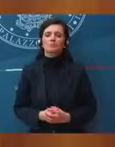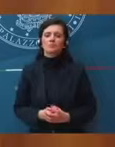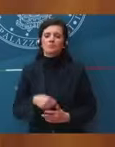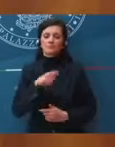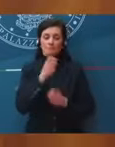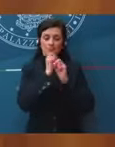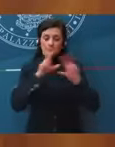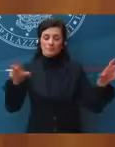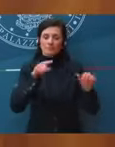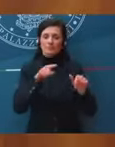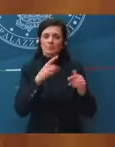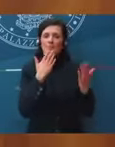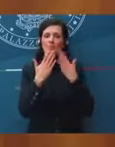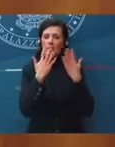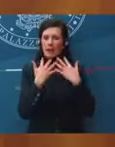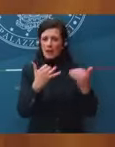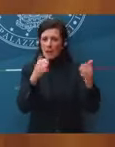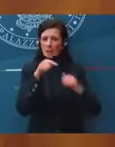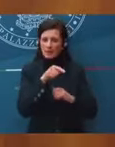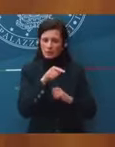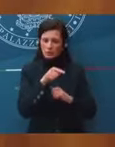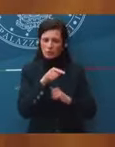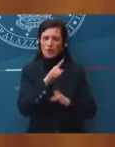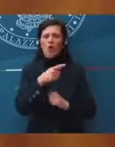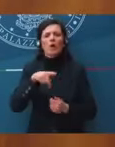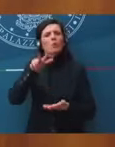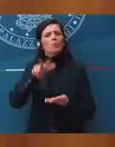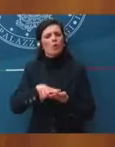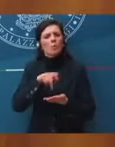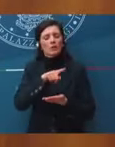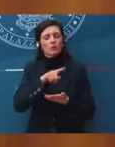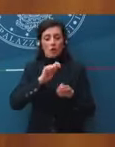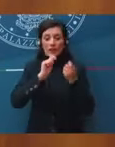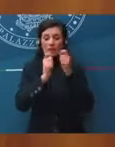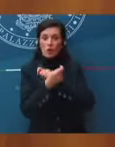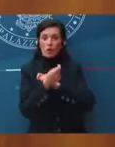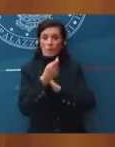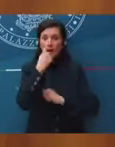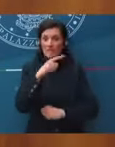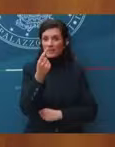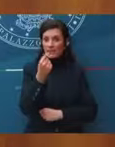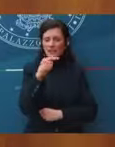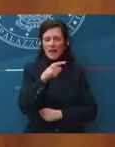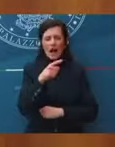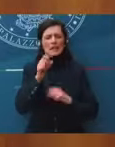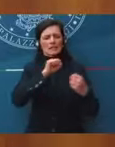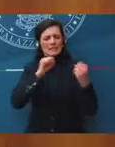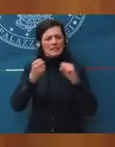Parlamento lei aveva promesso di accompagnare la riforma fiscale a una dura lotta all